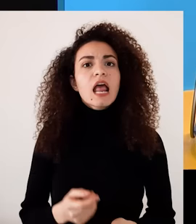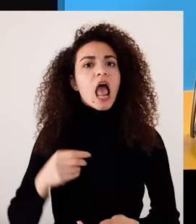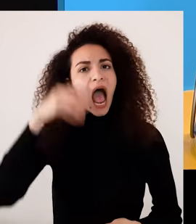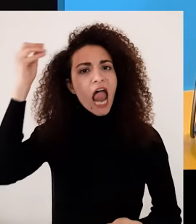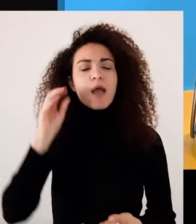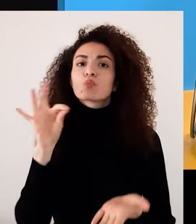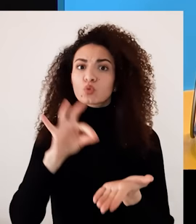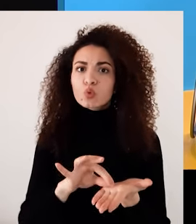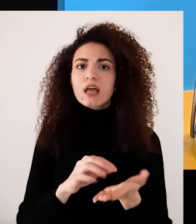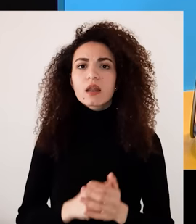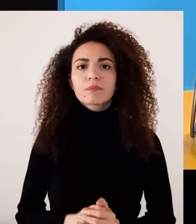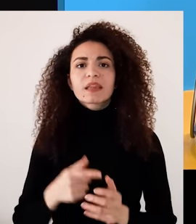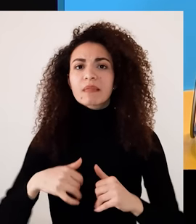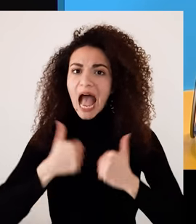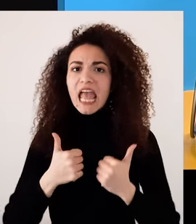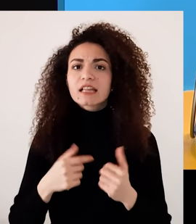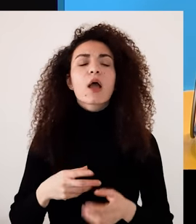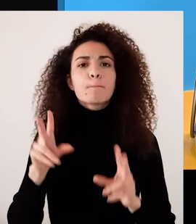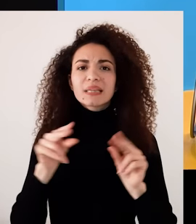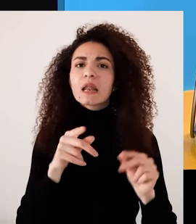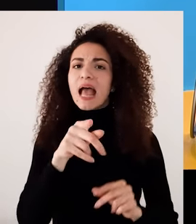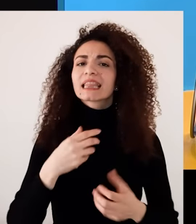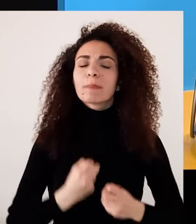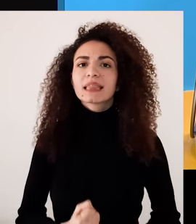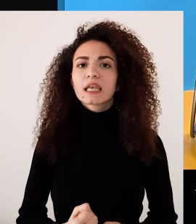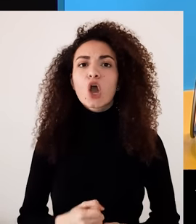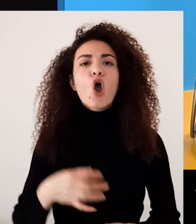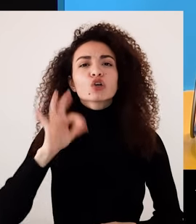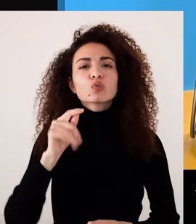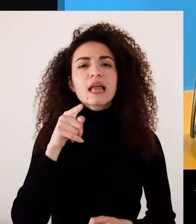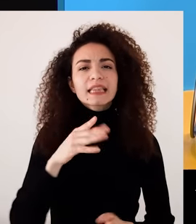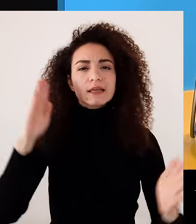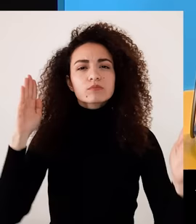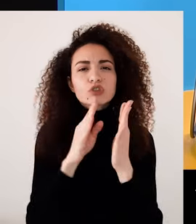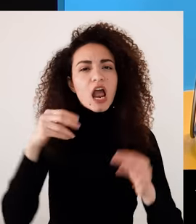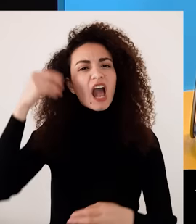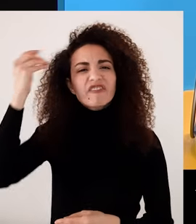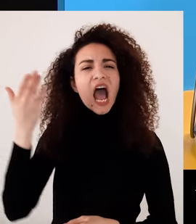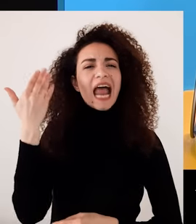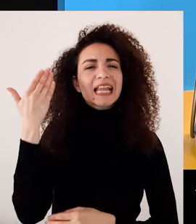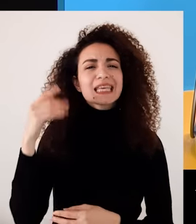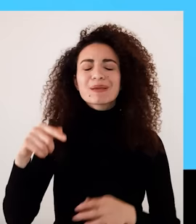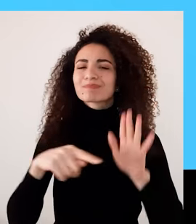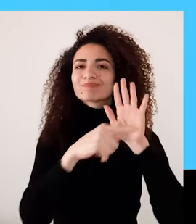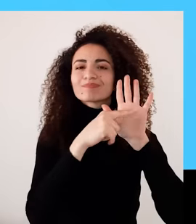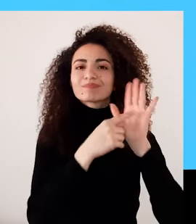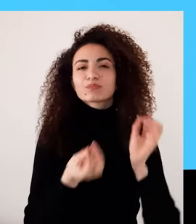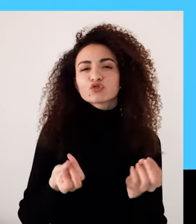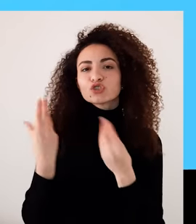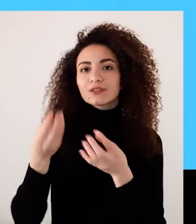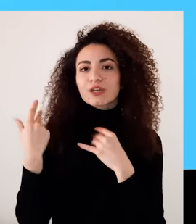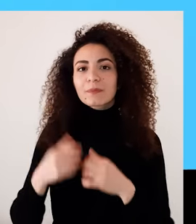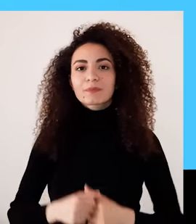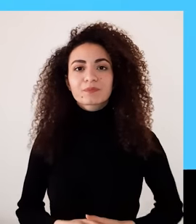مستوى طموحاتك وأحلامك خاصة عندما تتخطي كل المعتقدات يلي متحد من إيمانك بذاتك وبقدراتك وعالمك